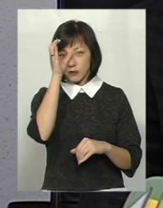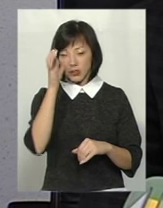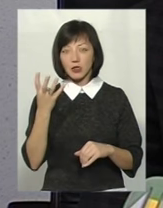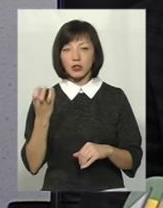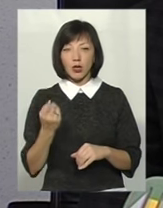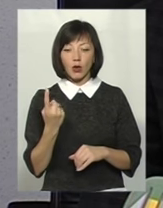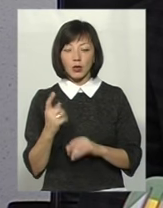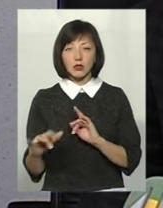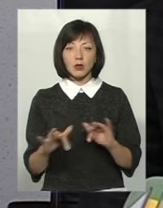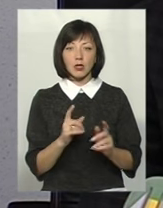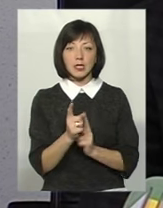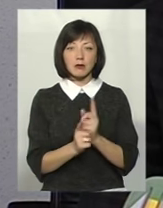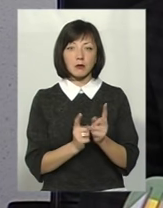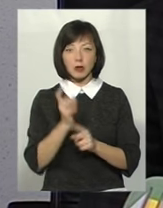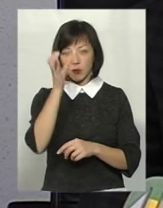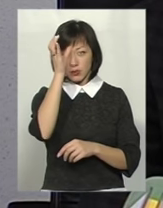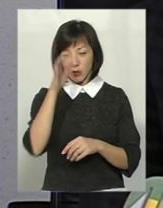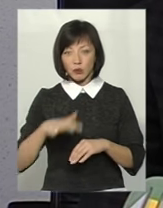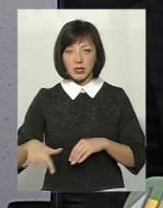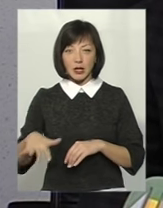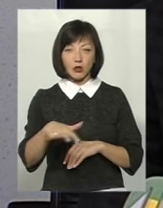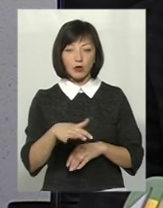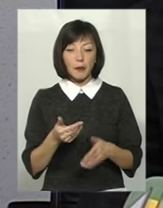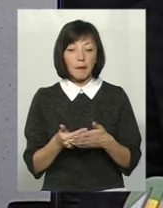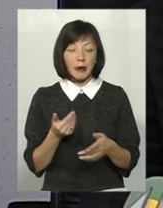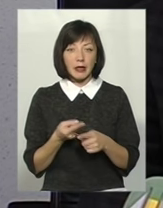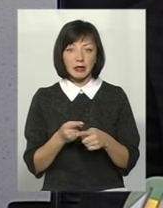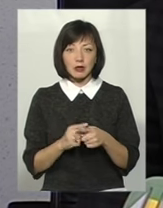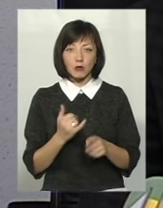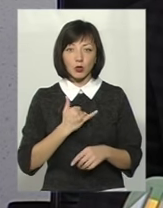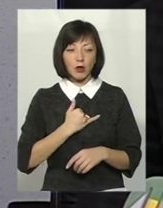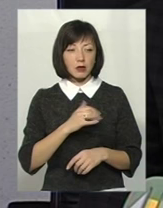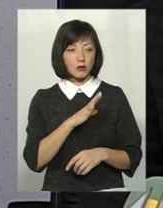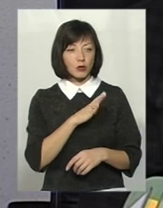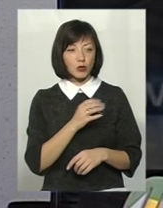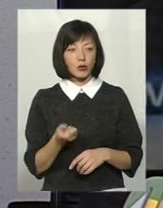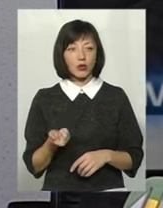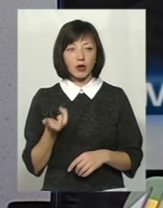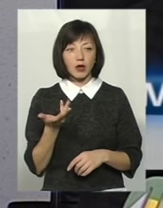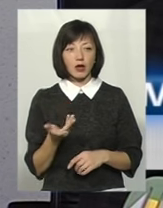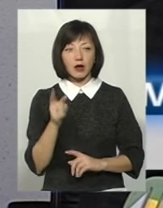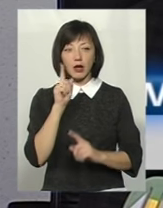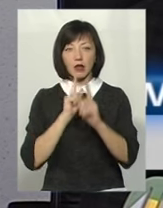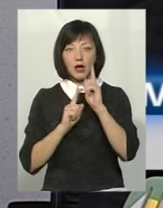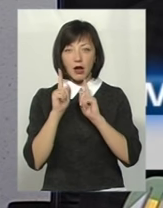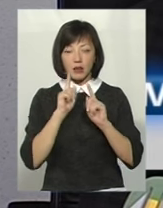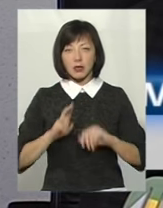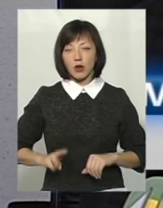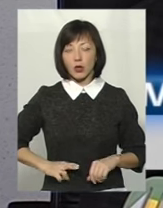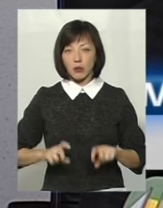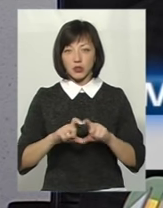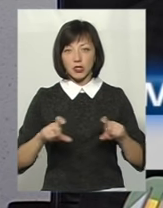ще один з кроків змін в освітньому середовищі. Перед цим в нас було кілька нарад з директорами шкіл і